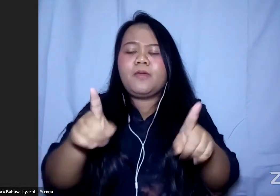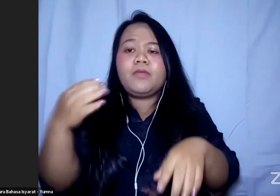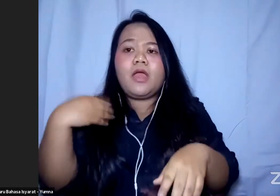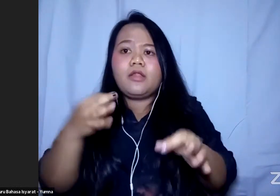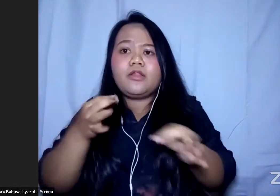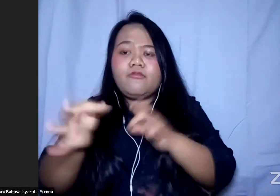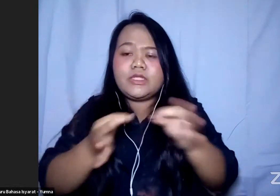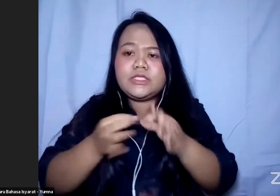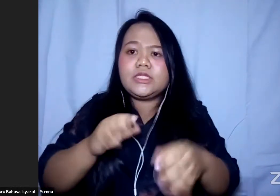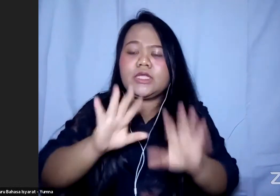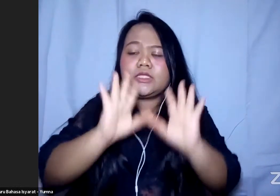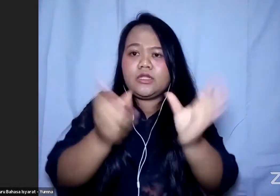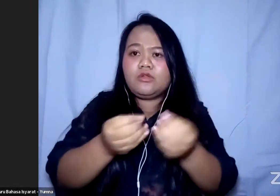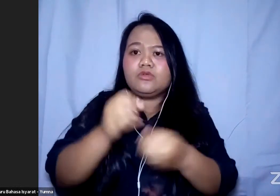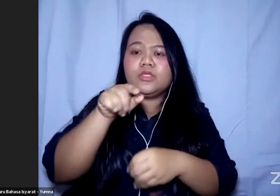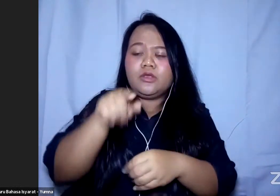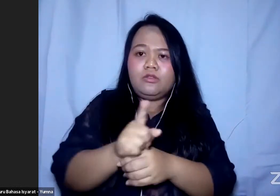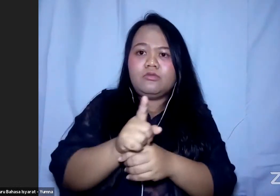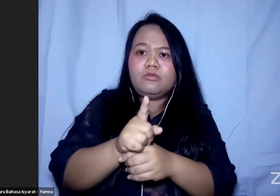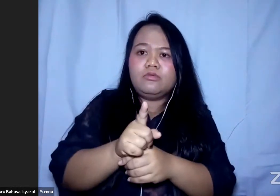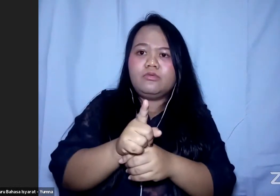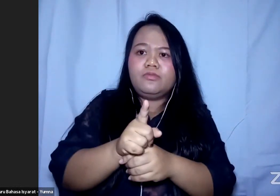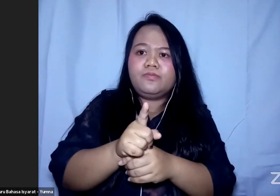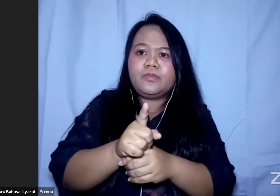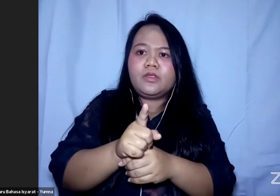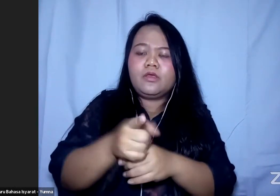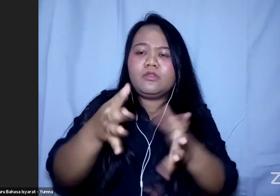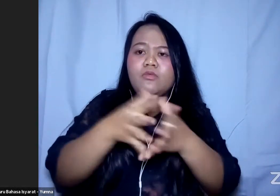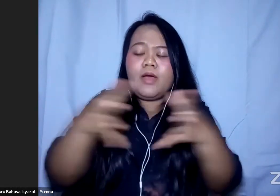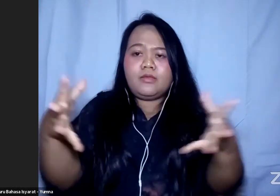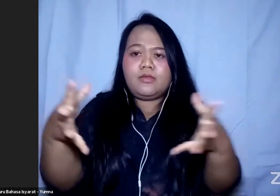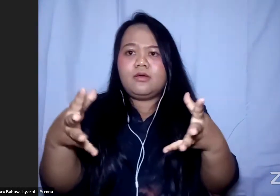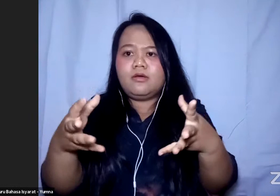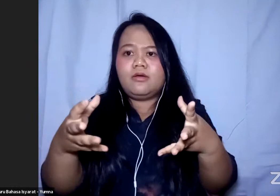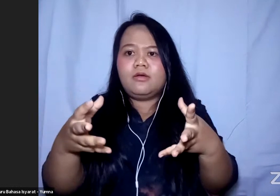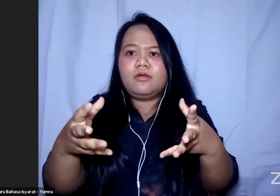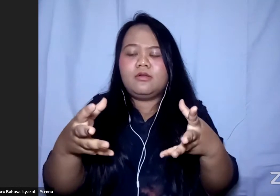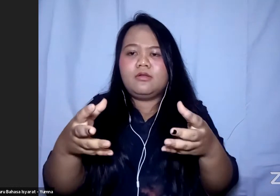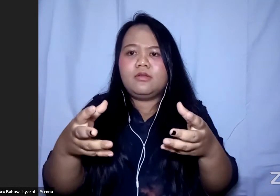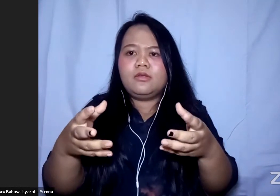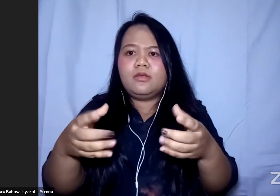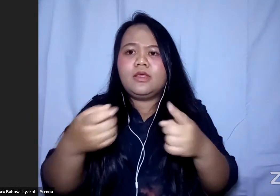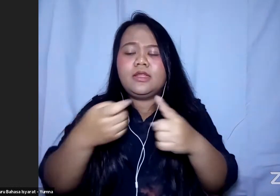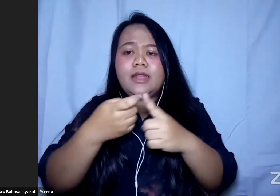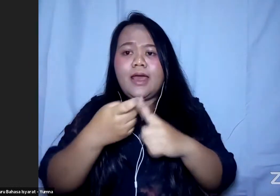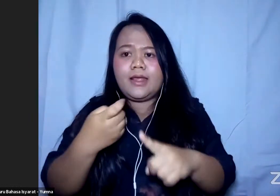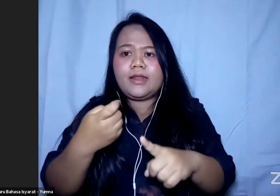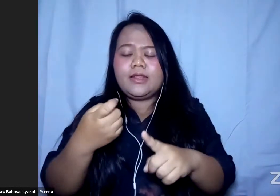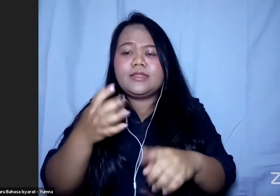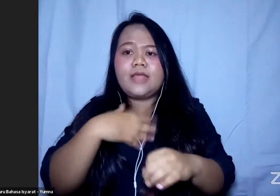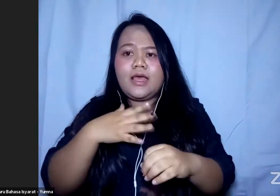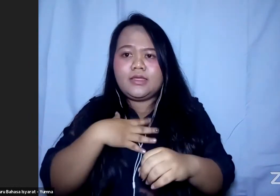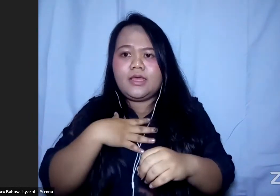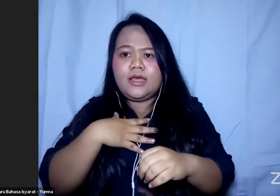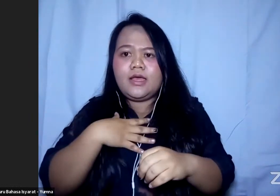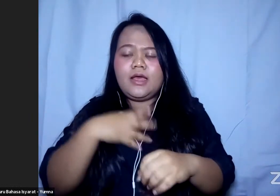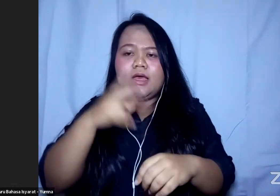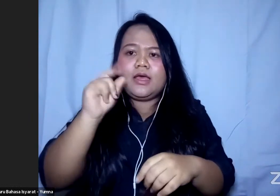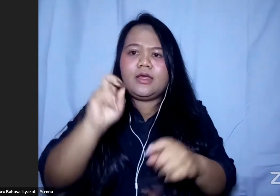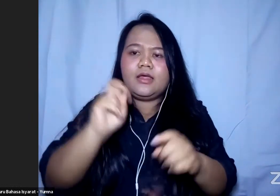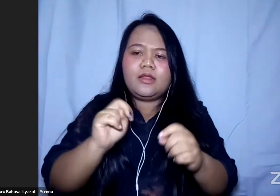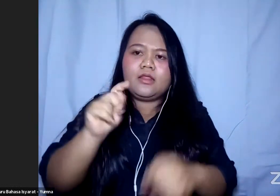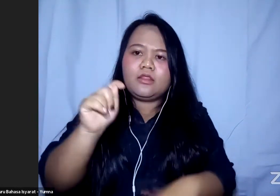Fasilitas yang inklusi sebetulnya Ya kan itu banyak Itu dari saya